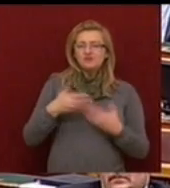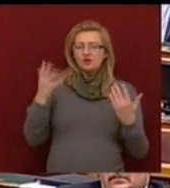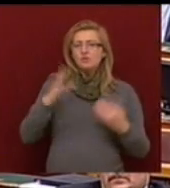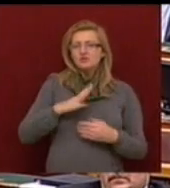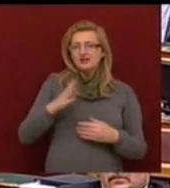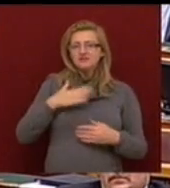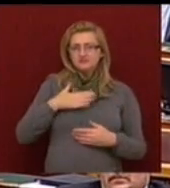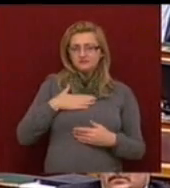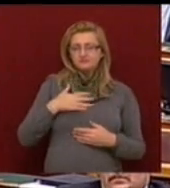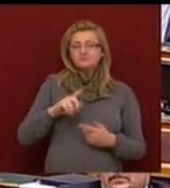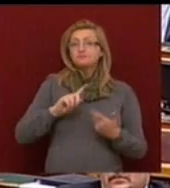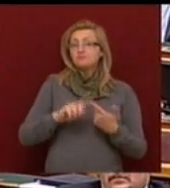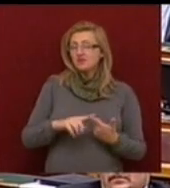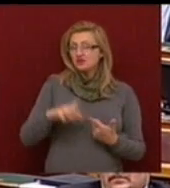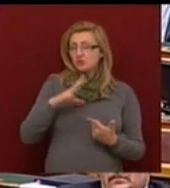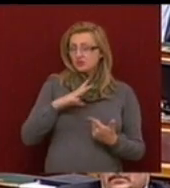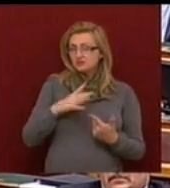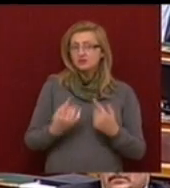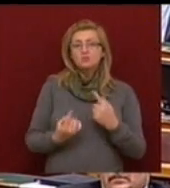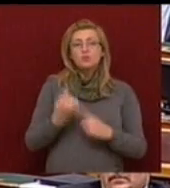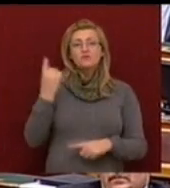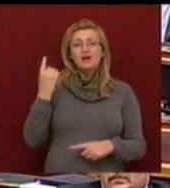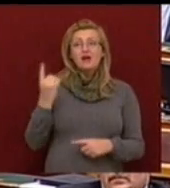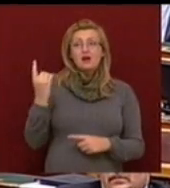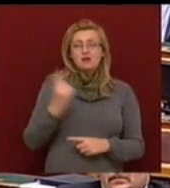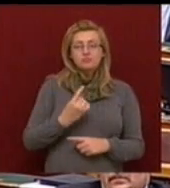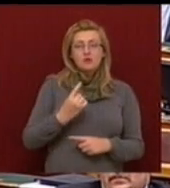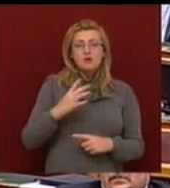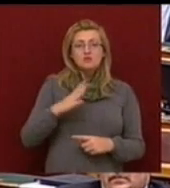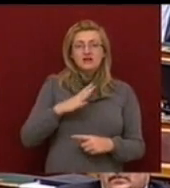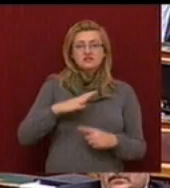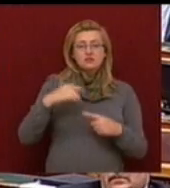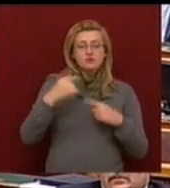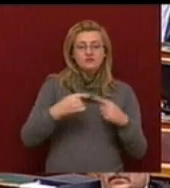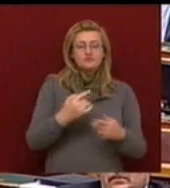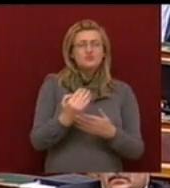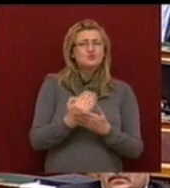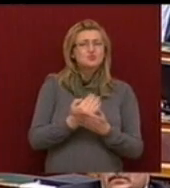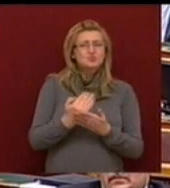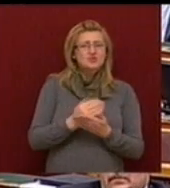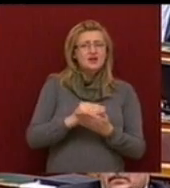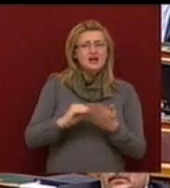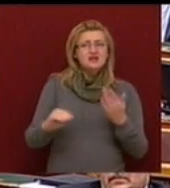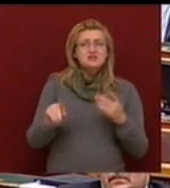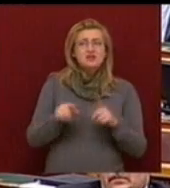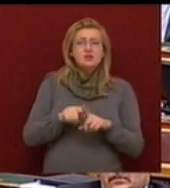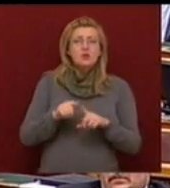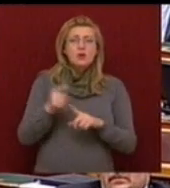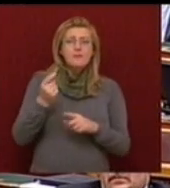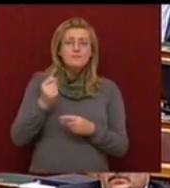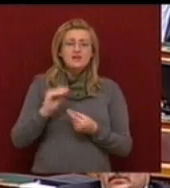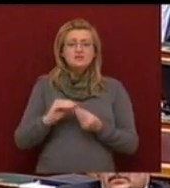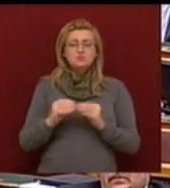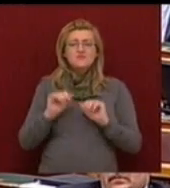számukra. A másik kockázat a növekedés, ami ebből a kockázatból ered. Szükségünk van ezért egy olyan pénzügyi